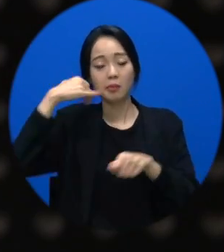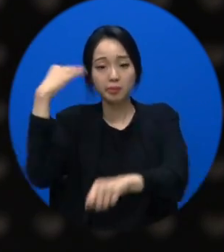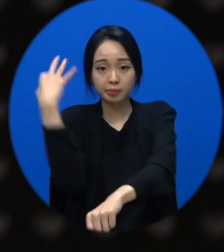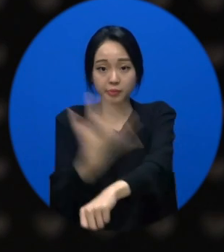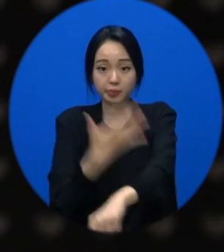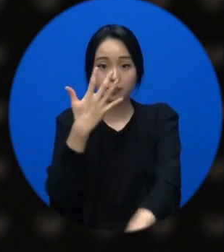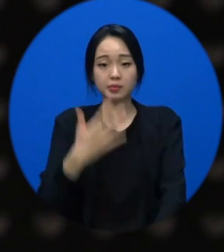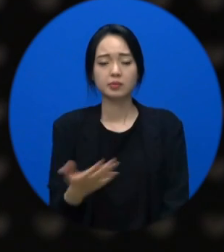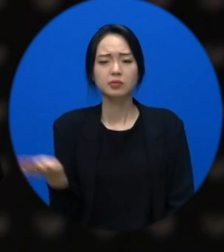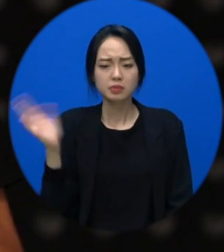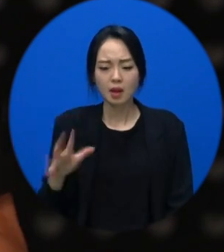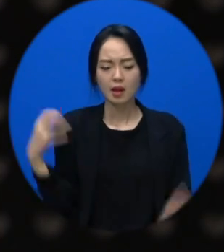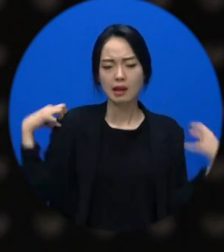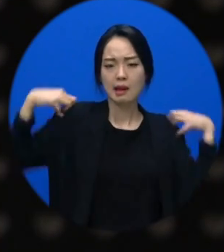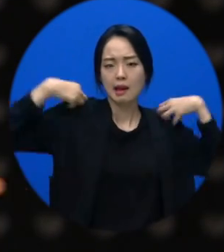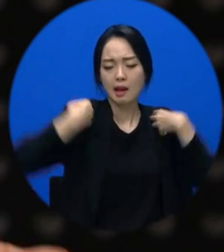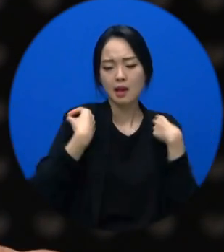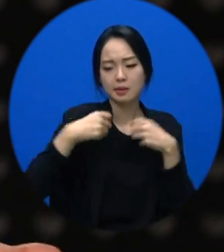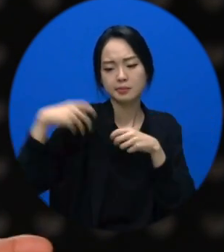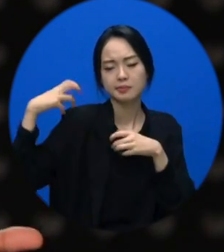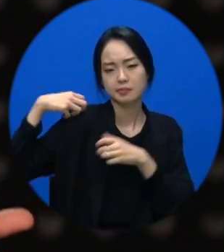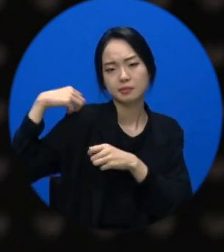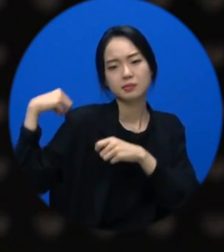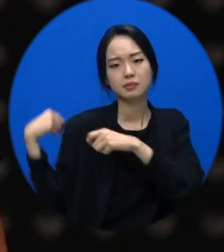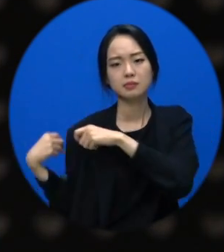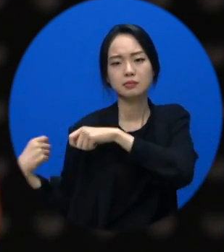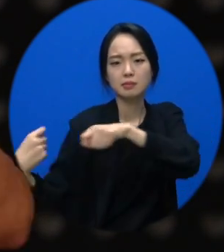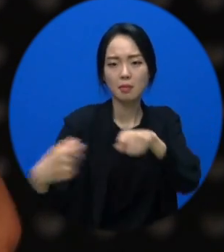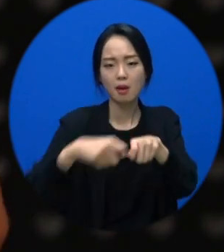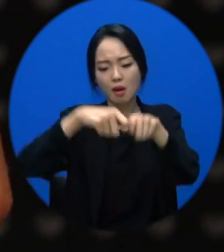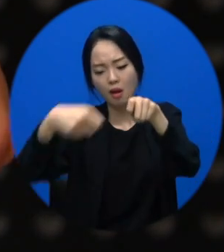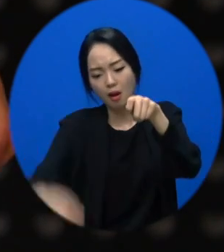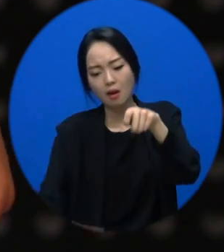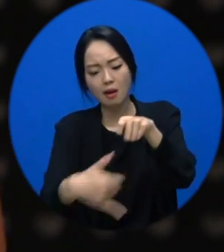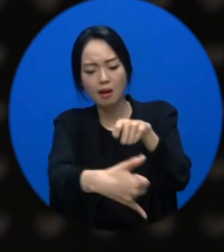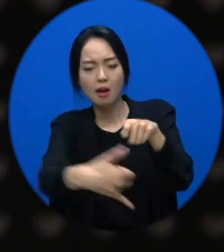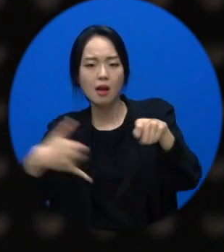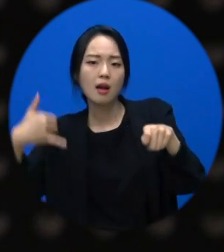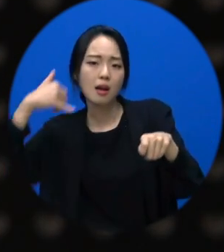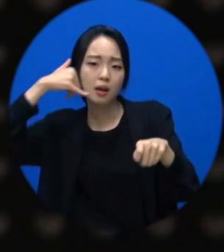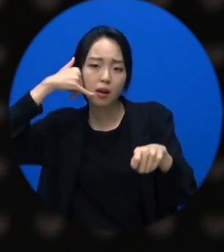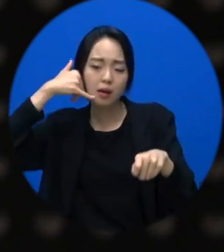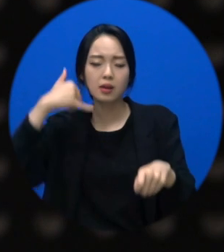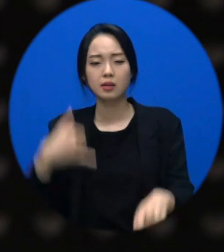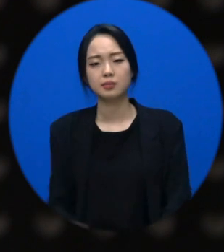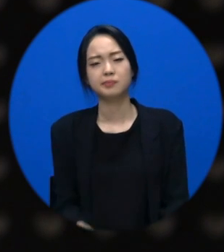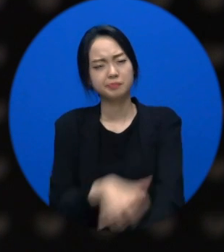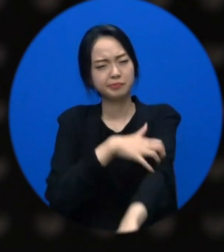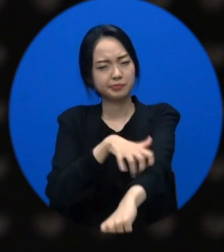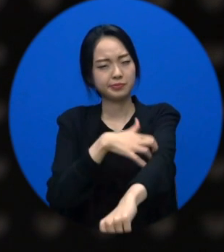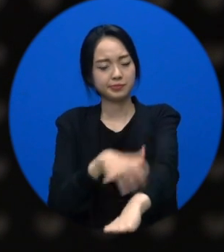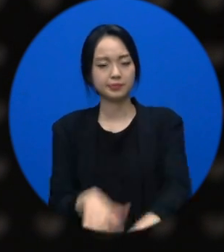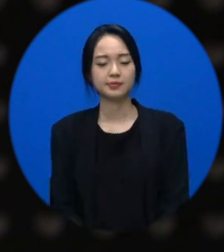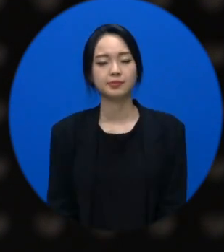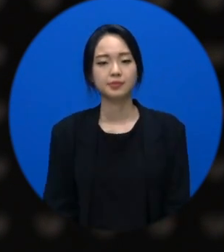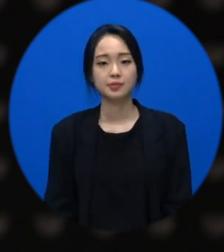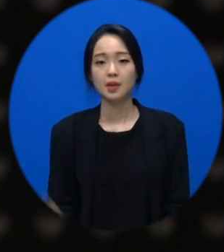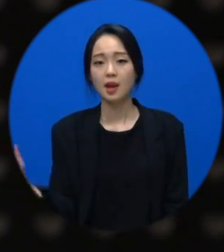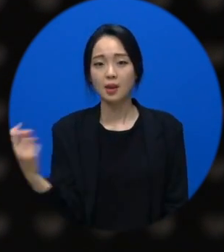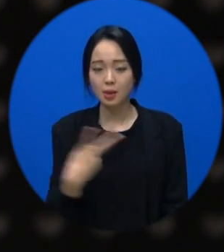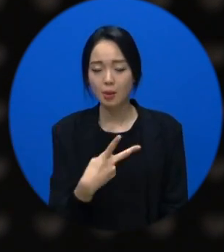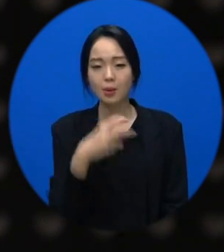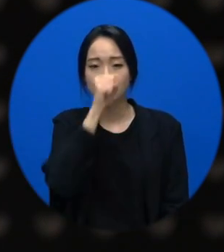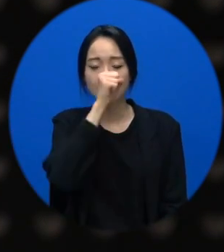올려서 지퍼 열고 이 난리를 쳐야 되잖아요. 그냥 길 가면서도 얼마든지 할 수 있어요. 하나 더 있죠. 민감